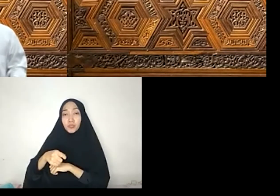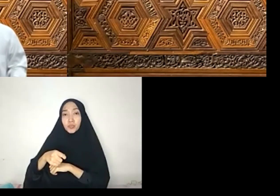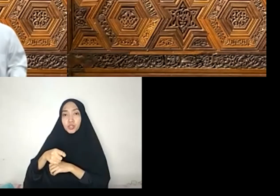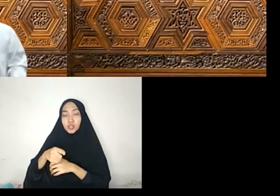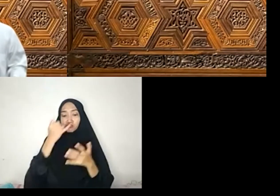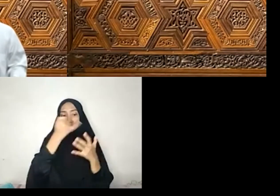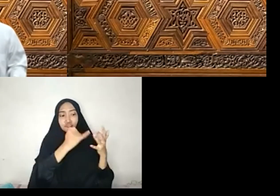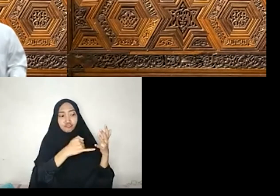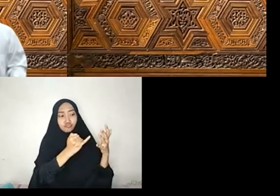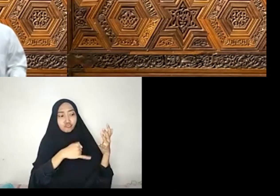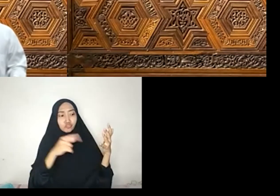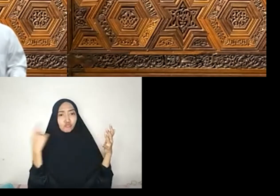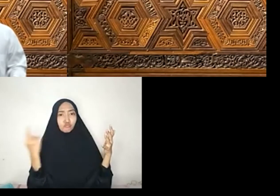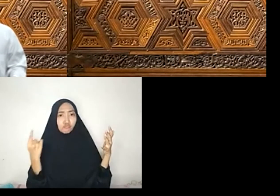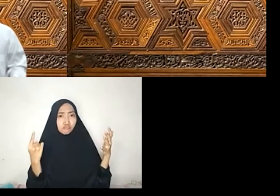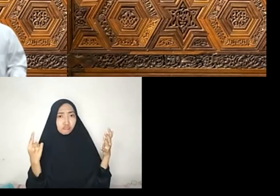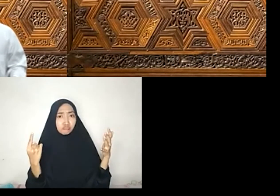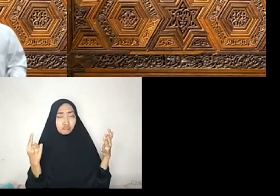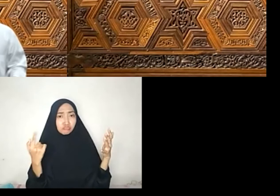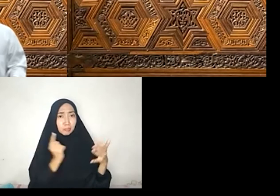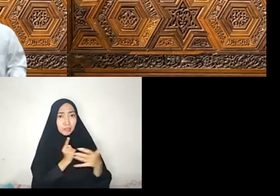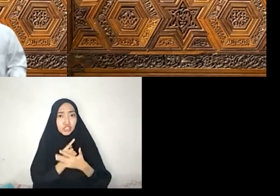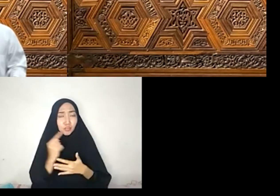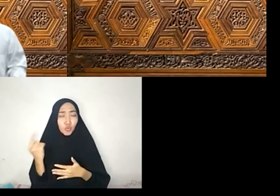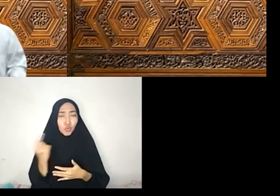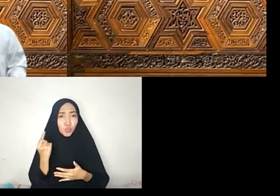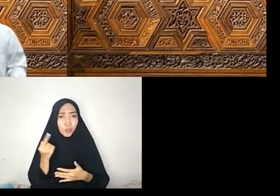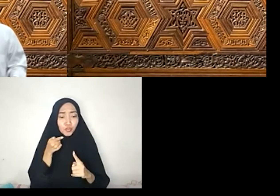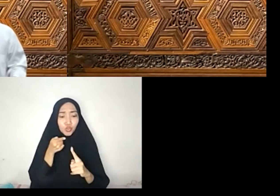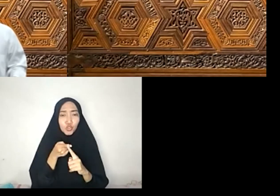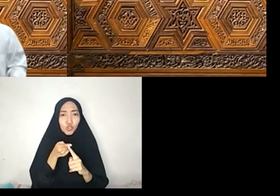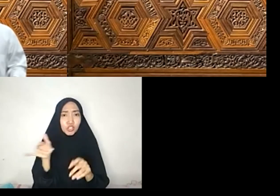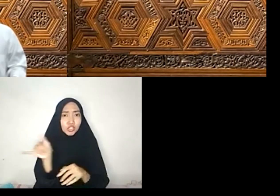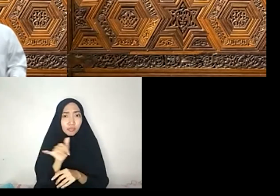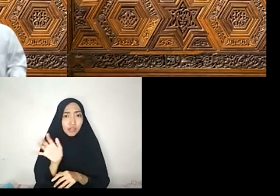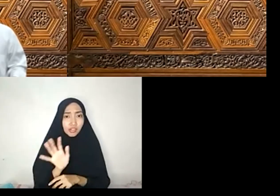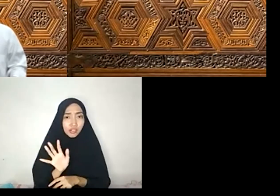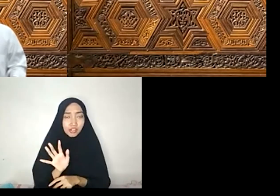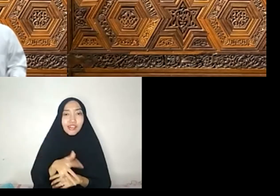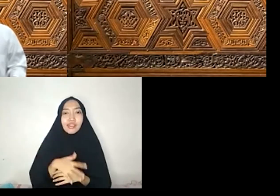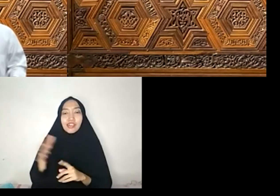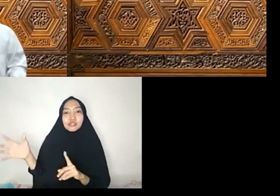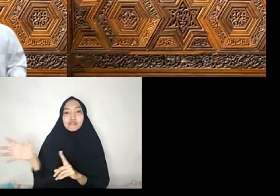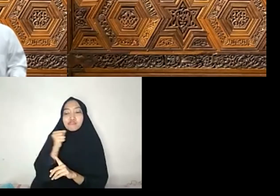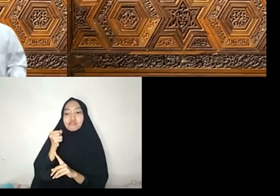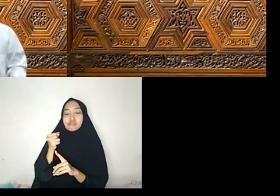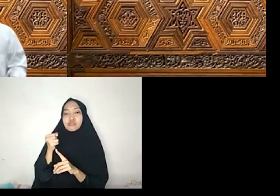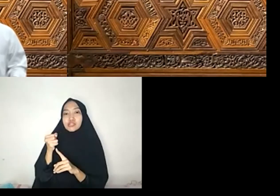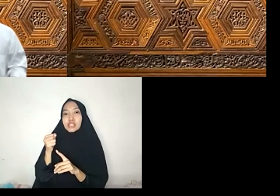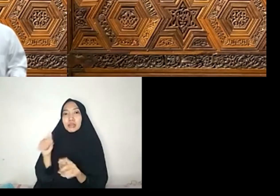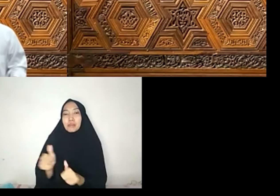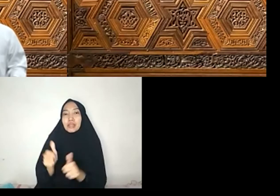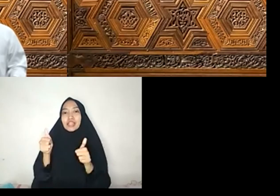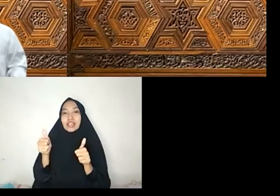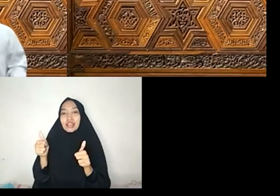Prinsip-prinsip umum Dan tujuan yang sama Yaitu terwujudnya Kemaslahatan Dan